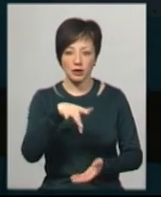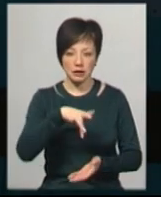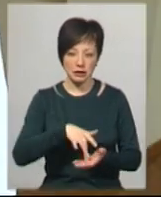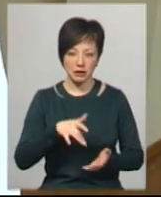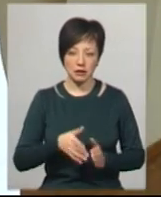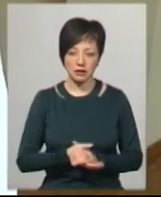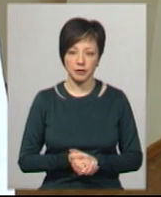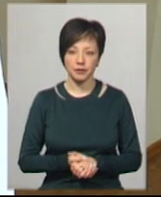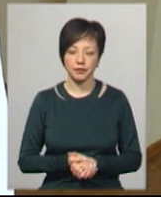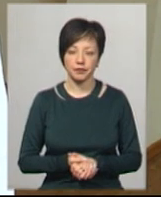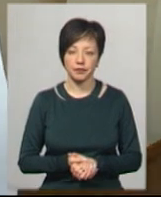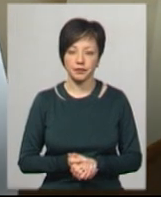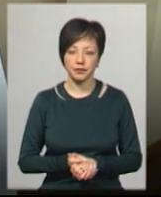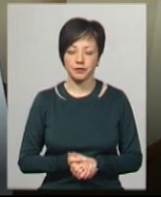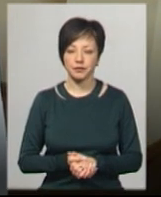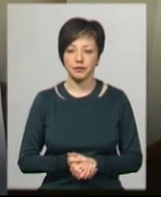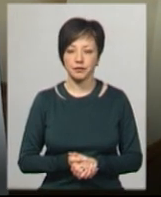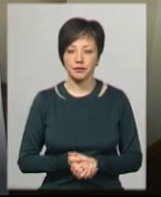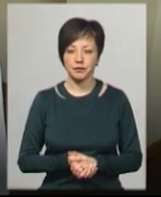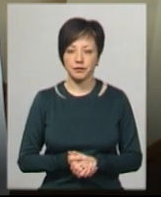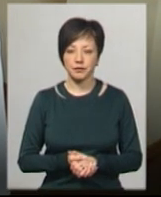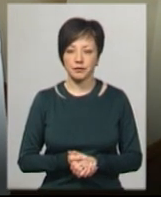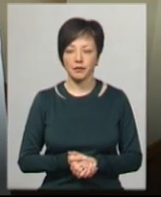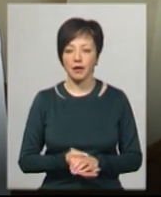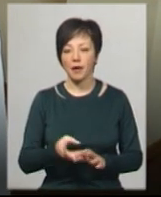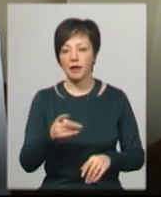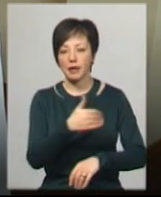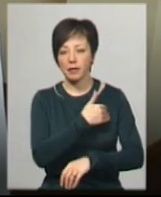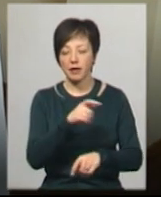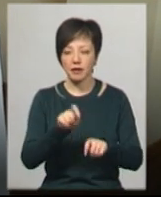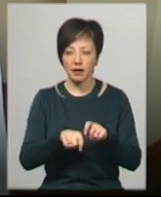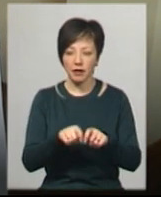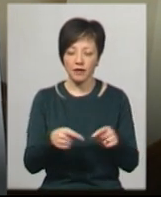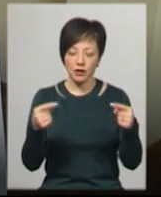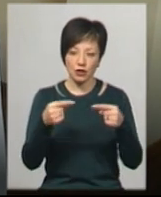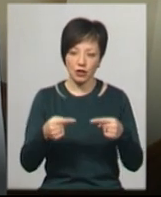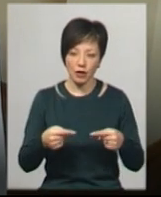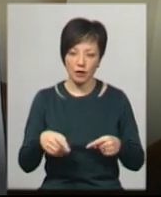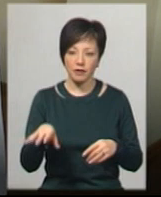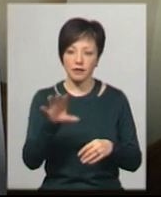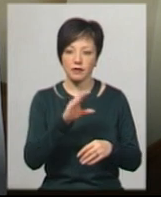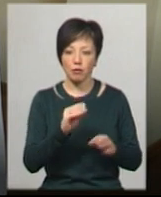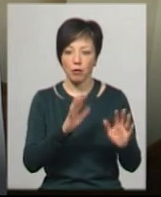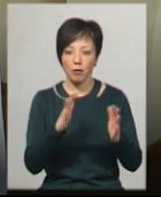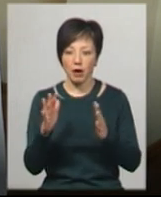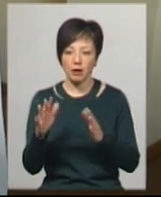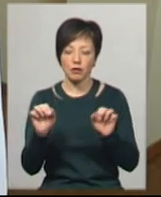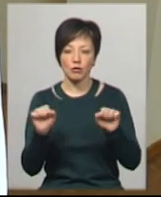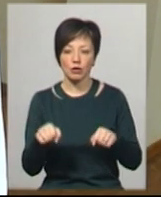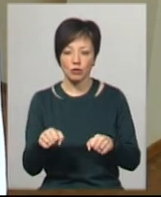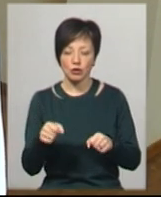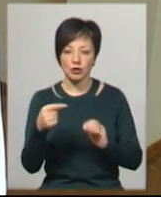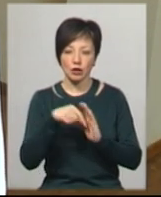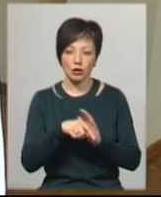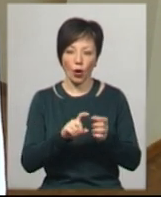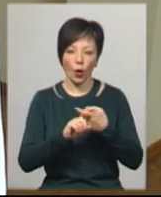Андрій Ропотан. Ми враховуємо, міряємо температуру, визначаємо анамнез, визначаємо всі ті моменти, які можуть говорити